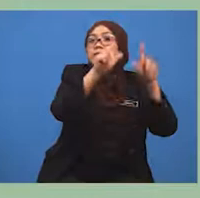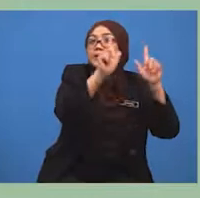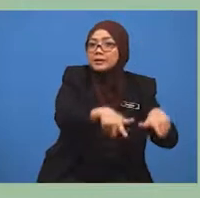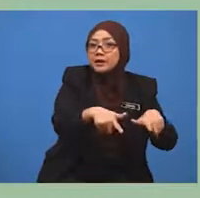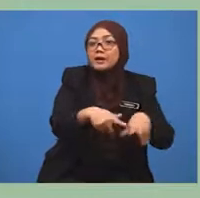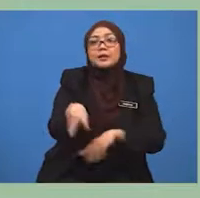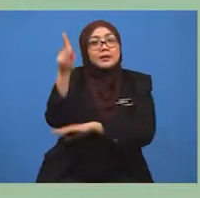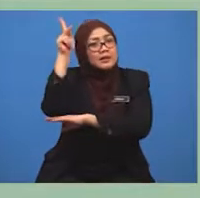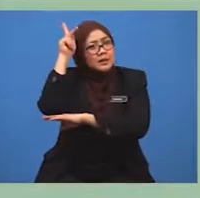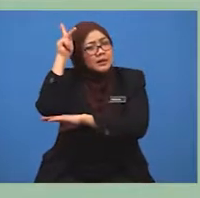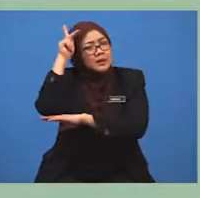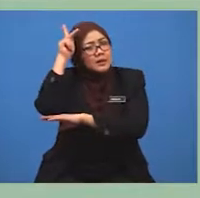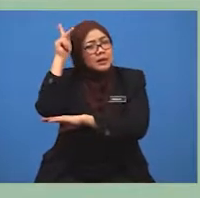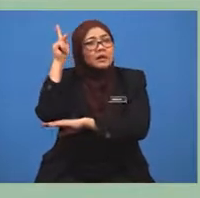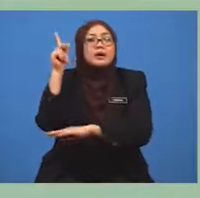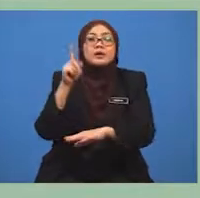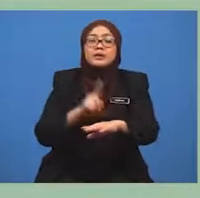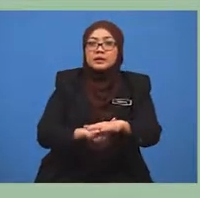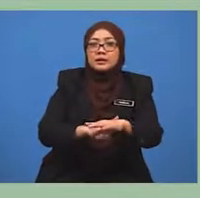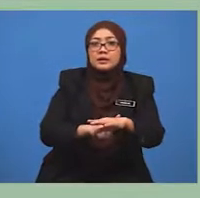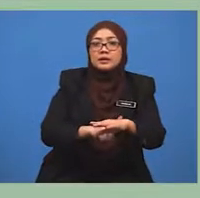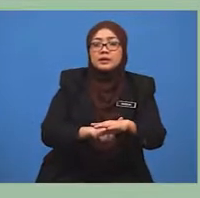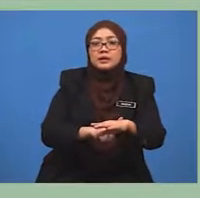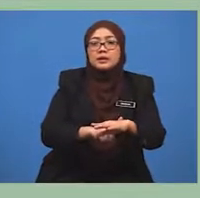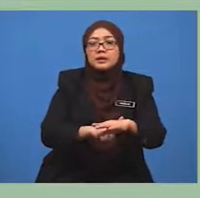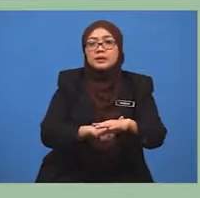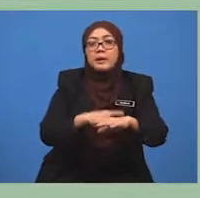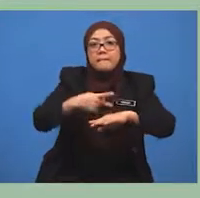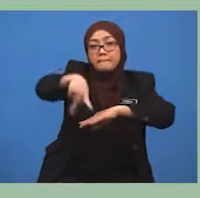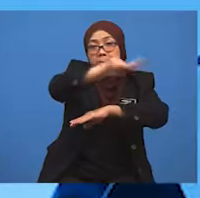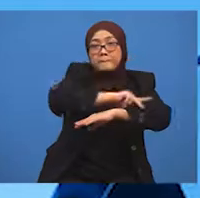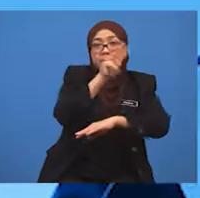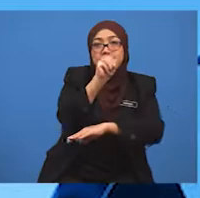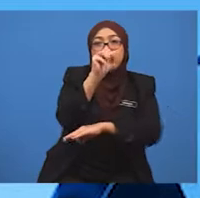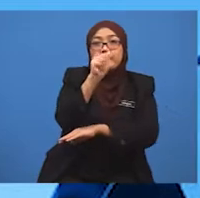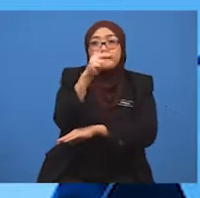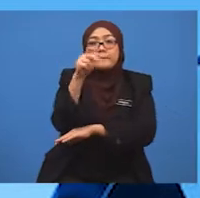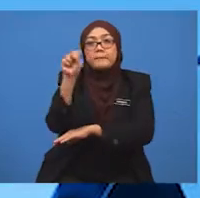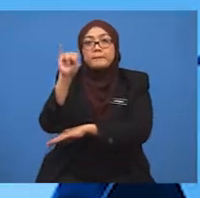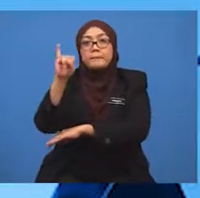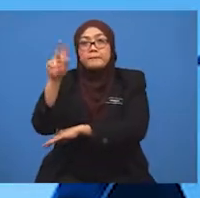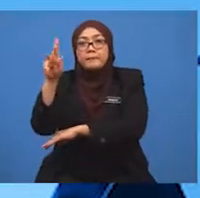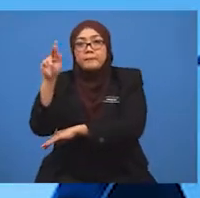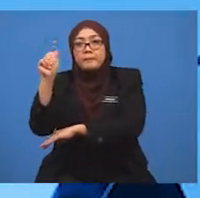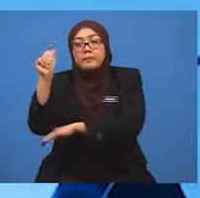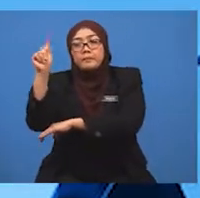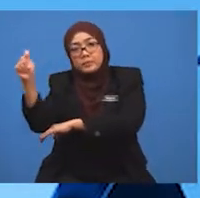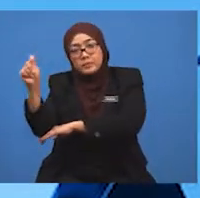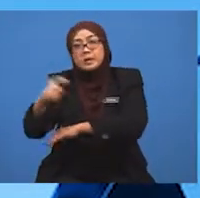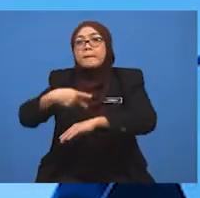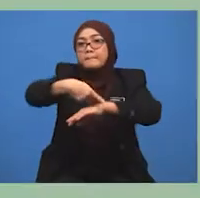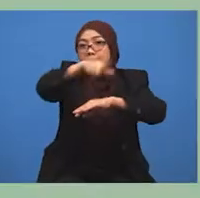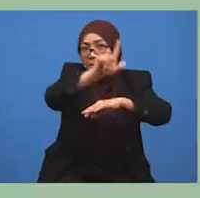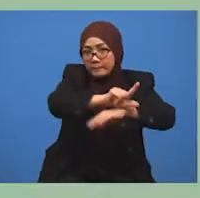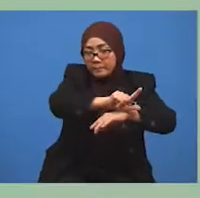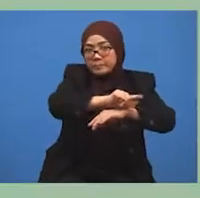iaitu di Padang Maksirat di bahagian Barat Daya Pulau Langkawi. Murid-murid, seterusnya, terdapat juga